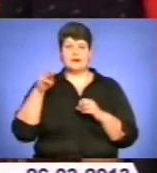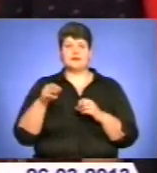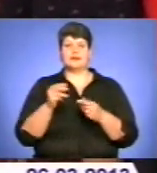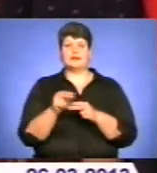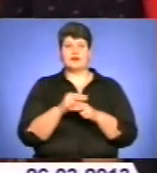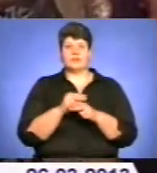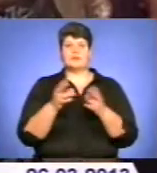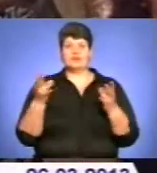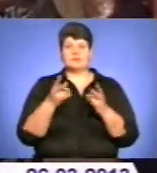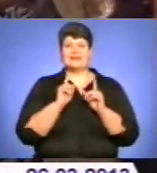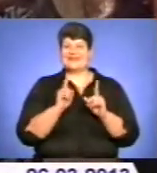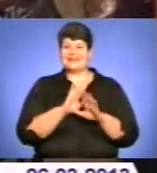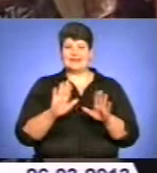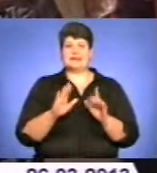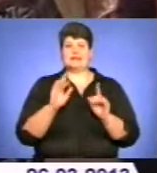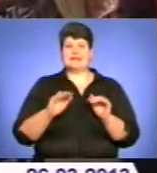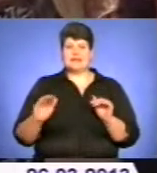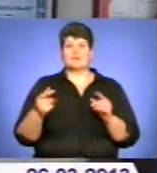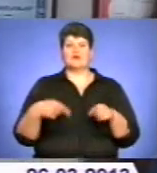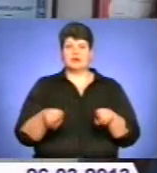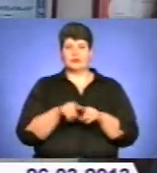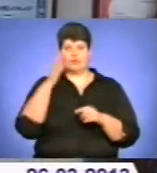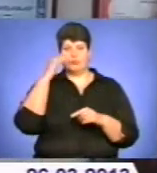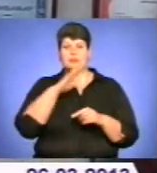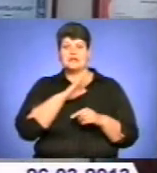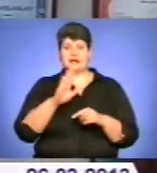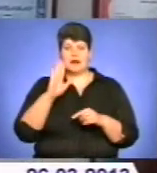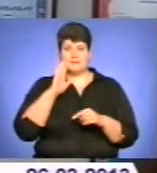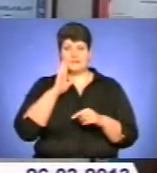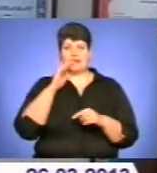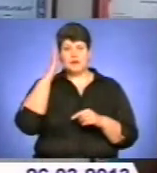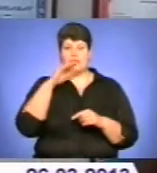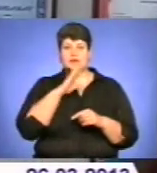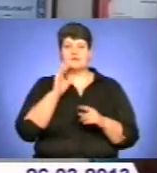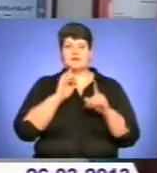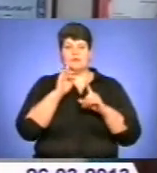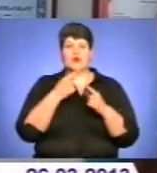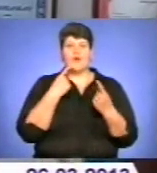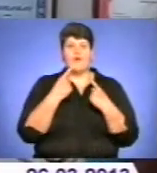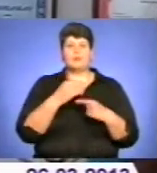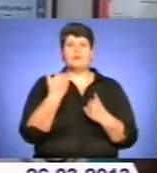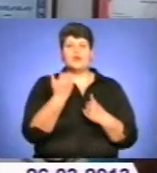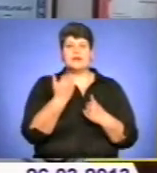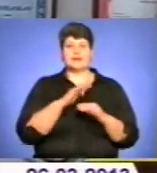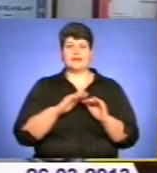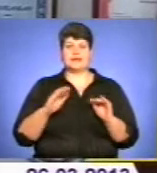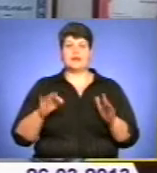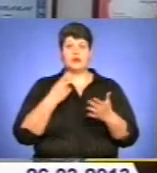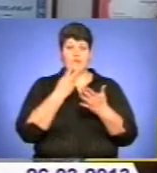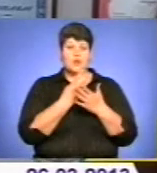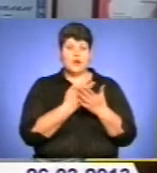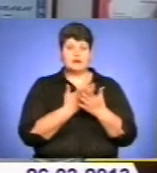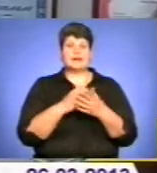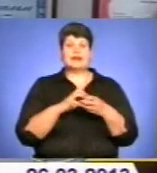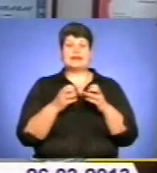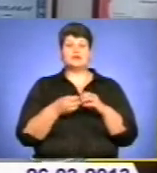учням, а й батькам, стверджують педагоги. На батьківських зборах ми з ними говоримо про їхніх дітей, де я показую їм відповідно